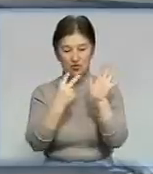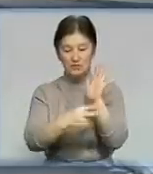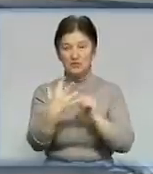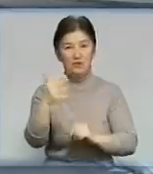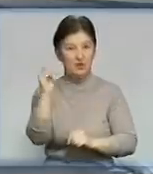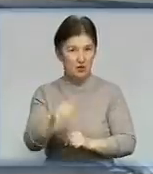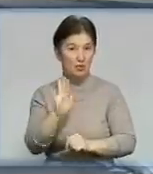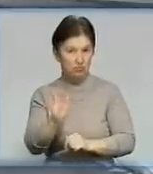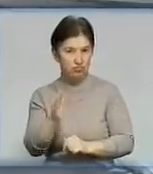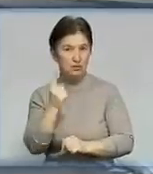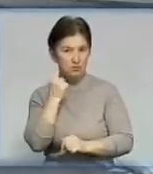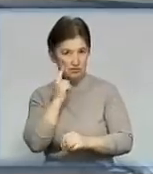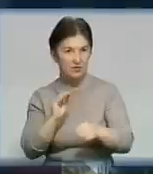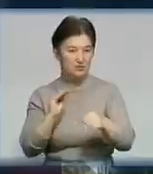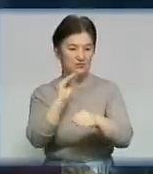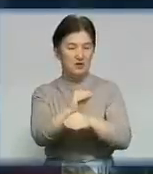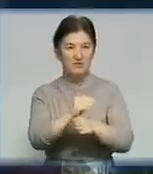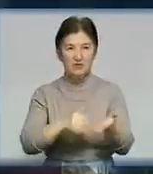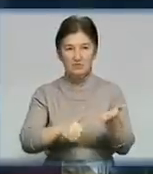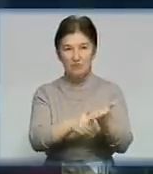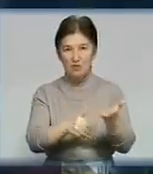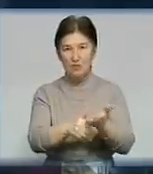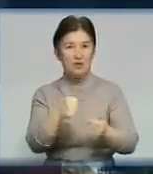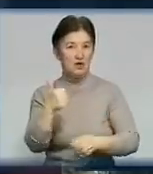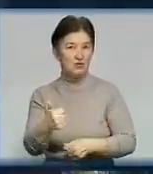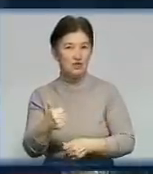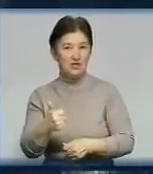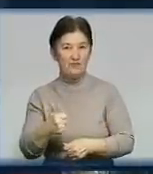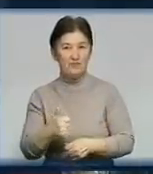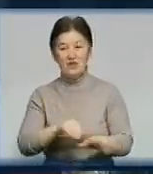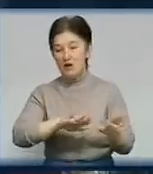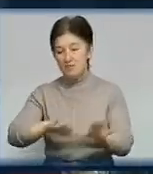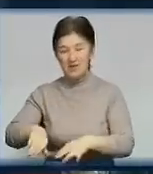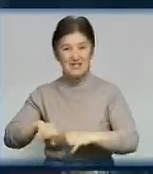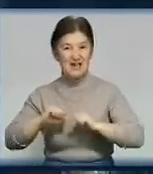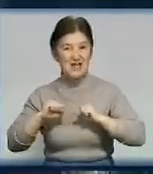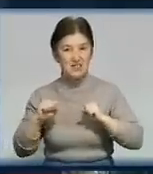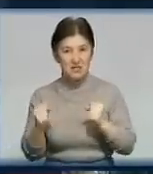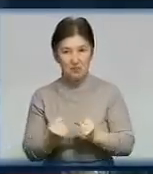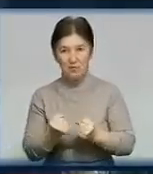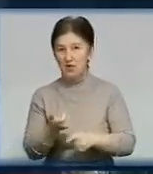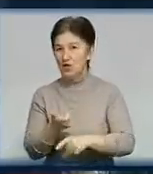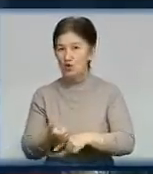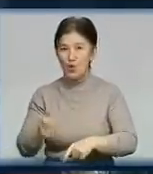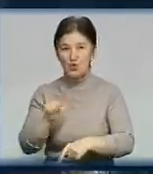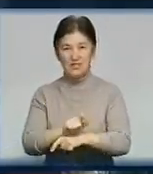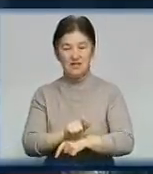будуть помітною допомогою до бюджету. Після цієї зими, досить такої, скажімо,